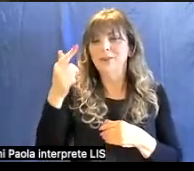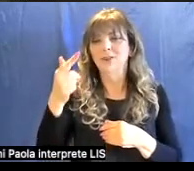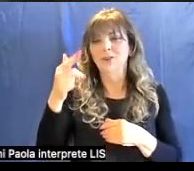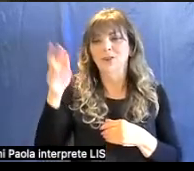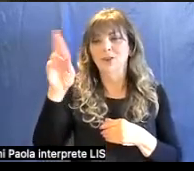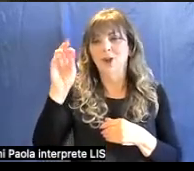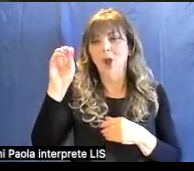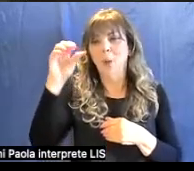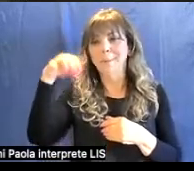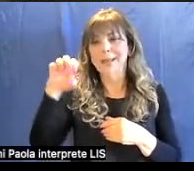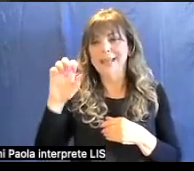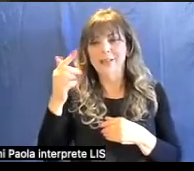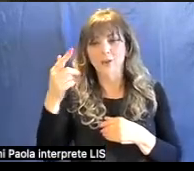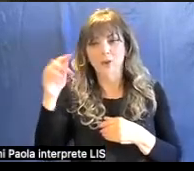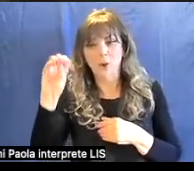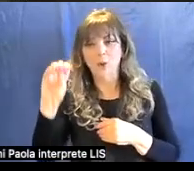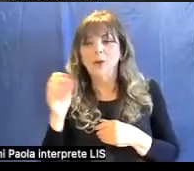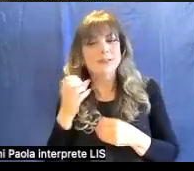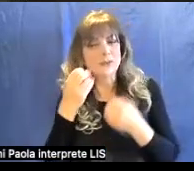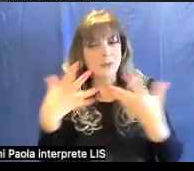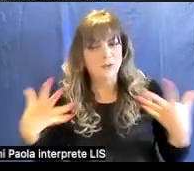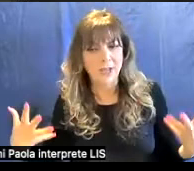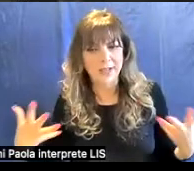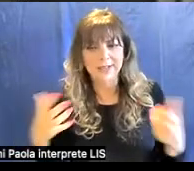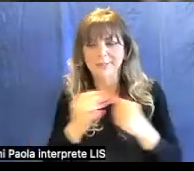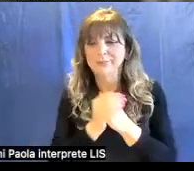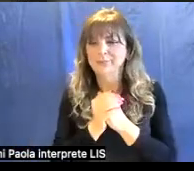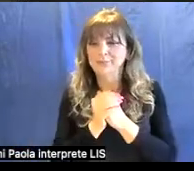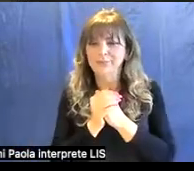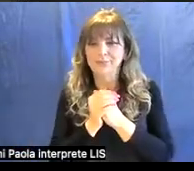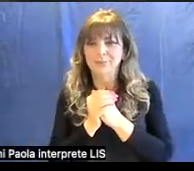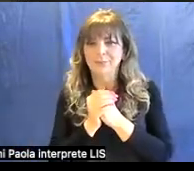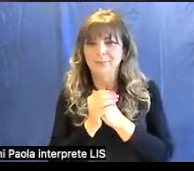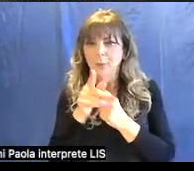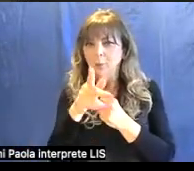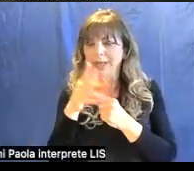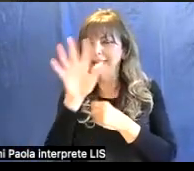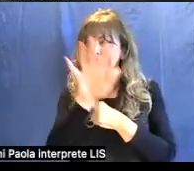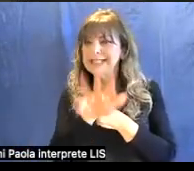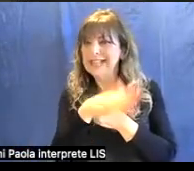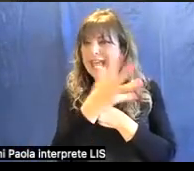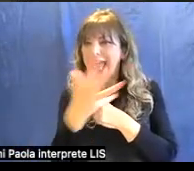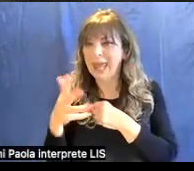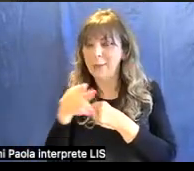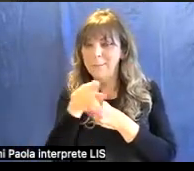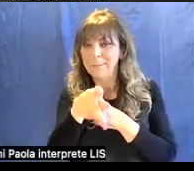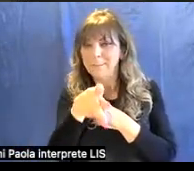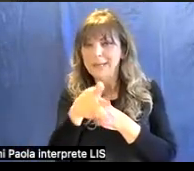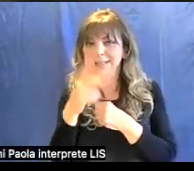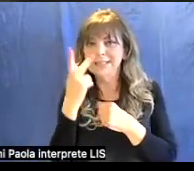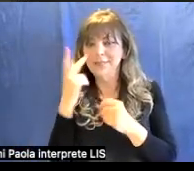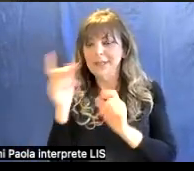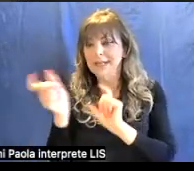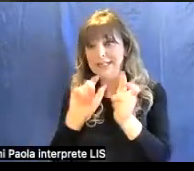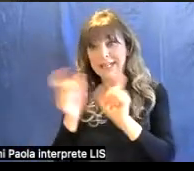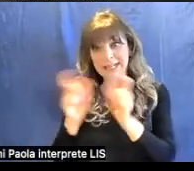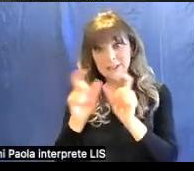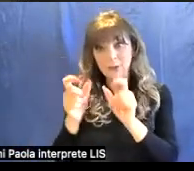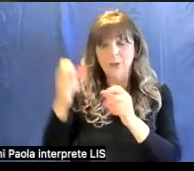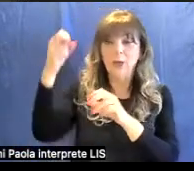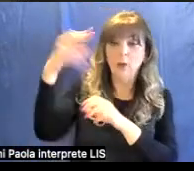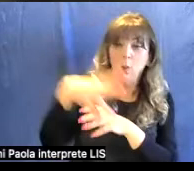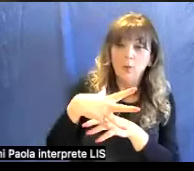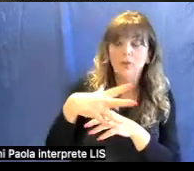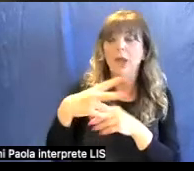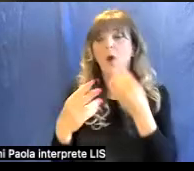nello specifico? Qui è uno schema dell'interazione della luce con un certo